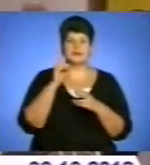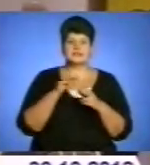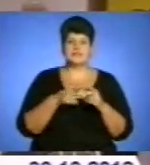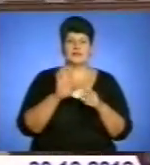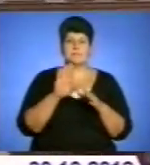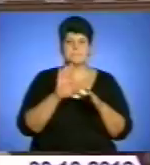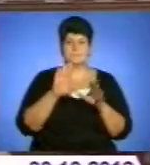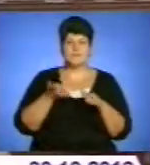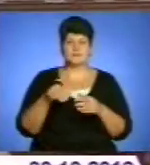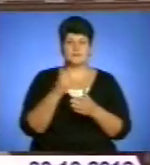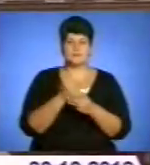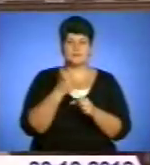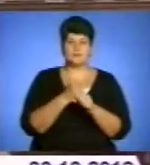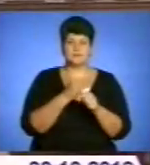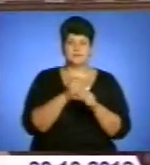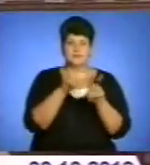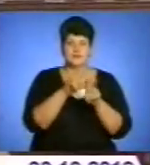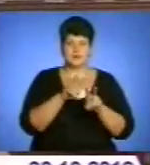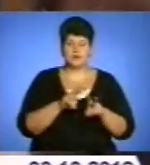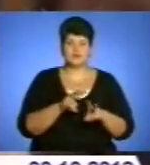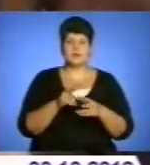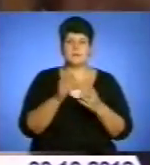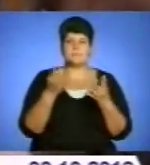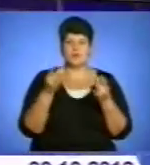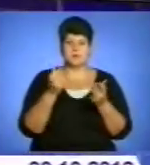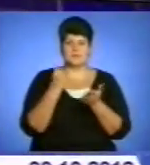100% паперових протоколів з мокрими початками.